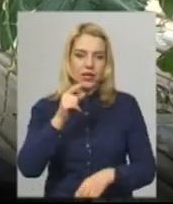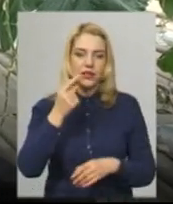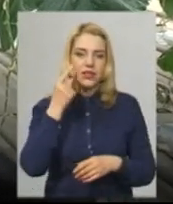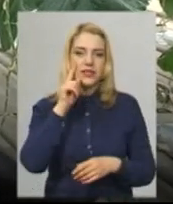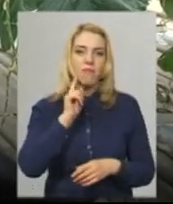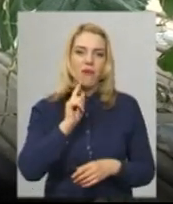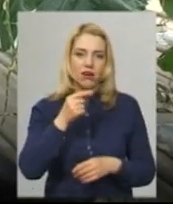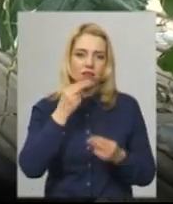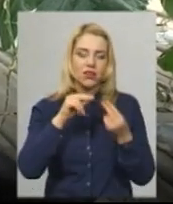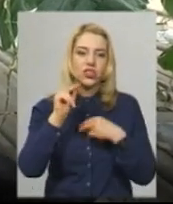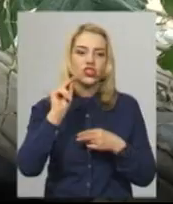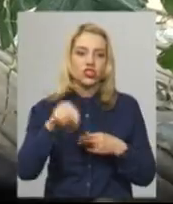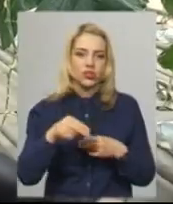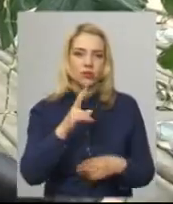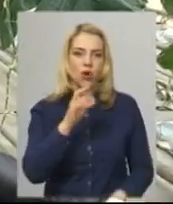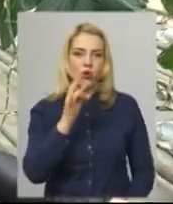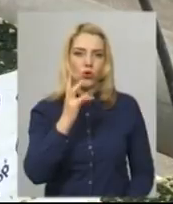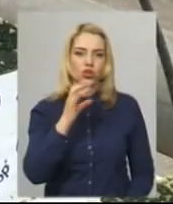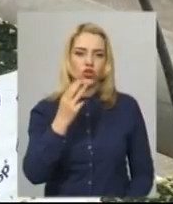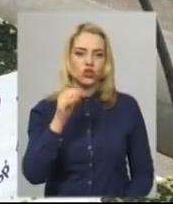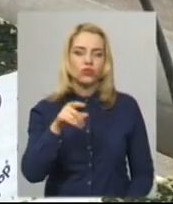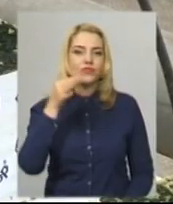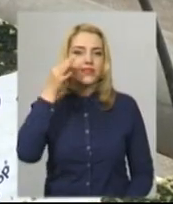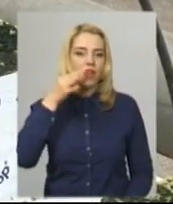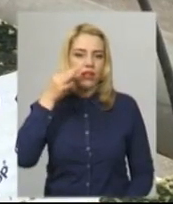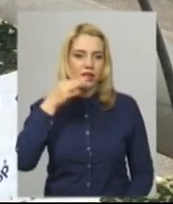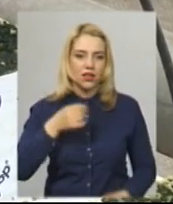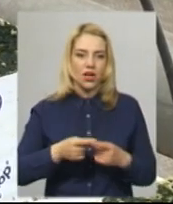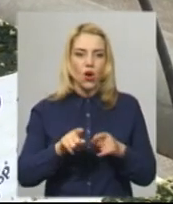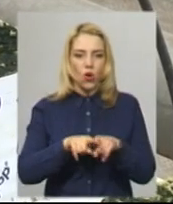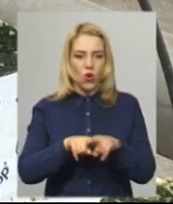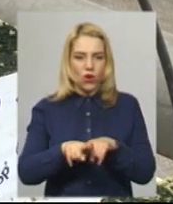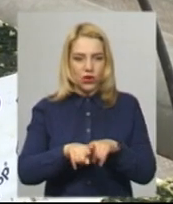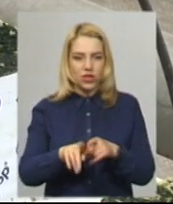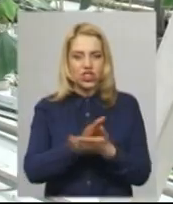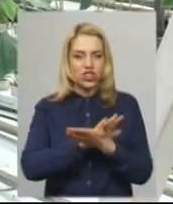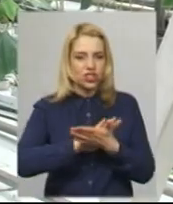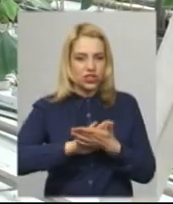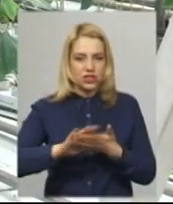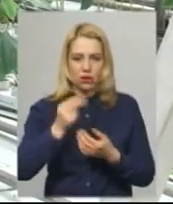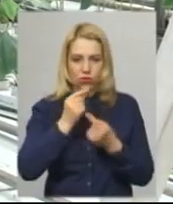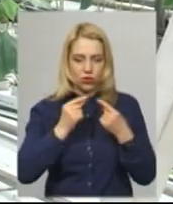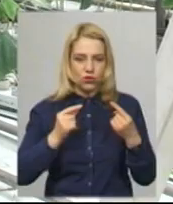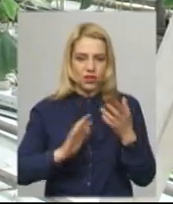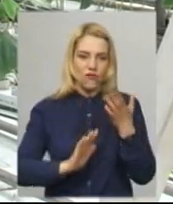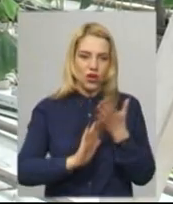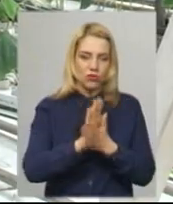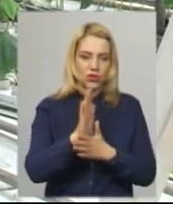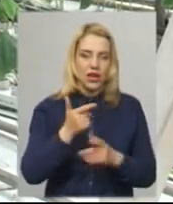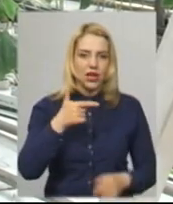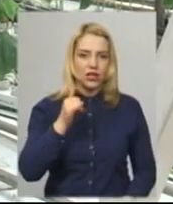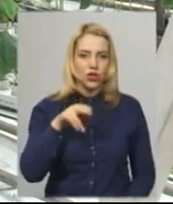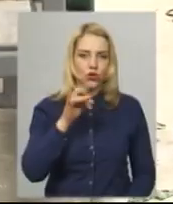якості його кращі, ніж навіть у корнішона, він солодший. Тетяна каже, огірки – екологічно чиста продукція, вирощують їх методом гідропоніки.